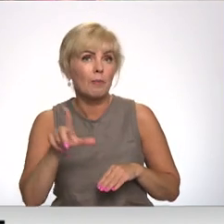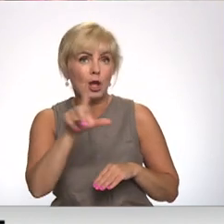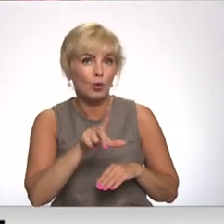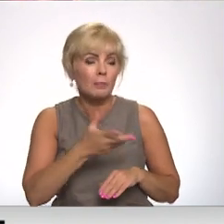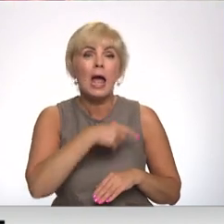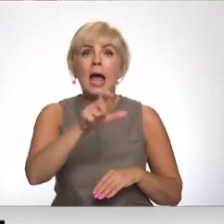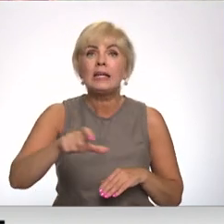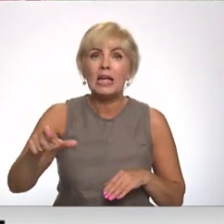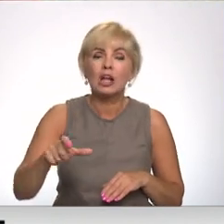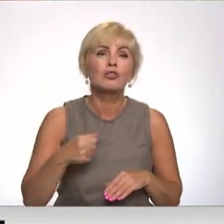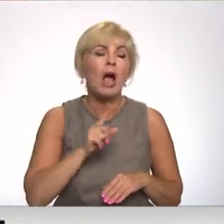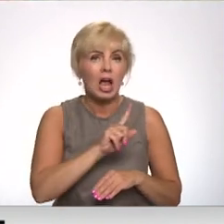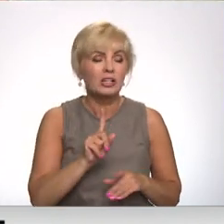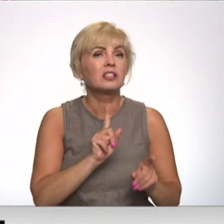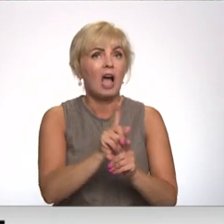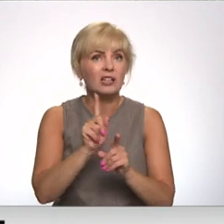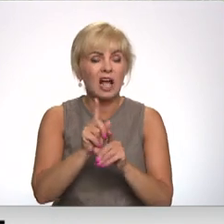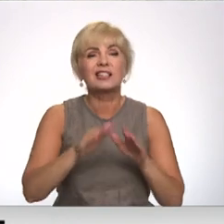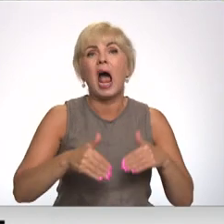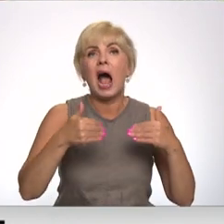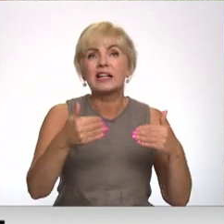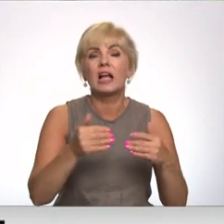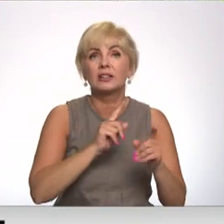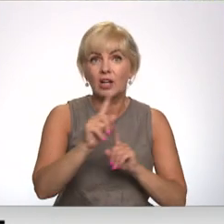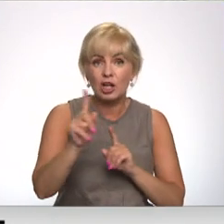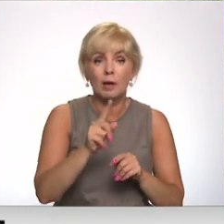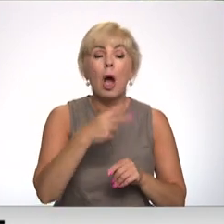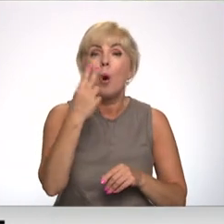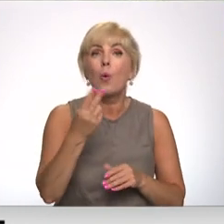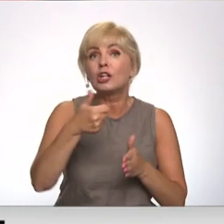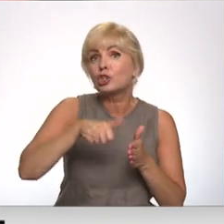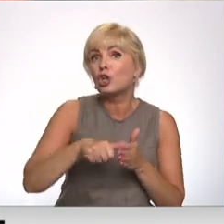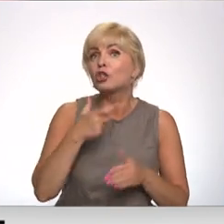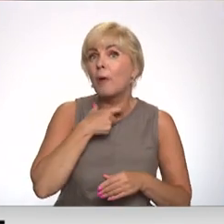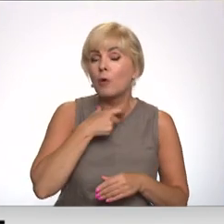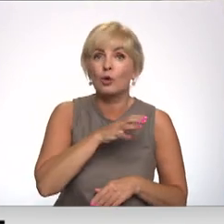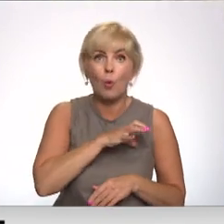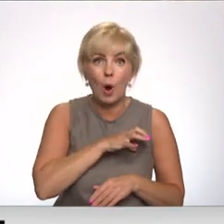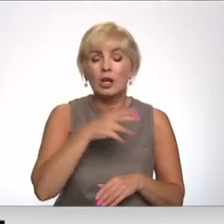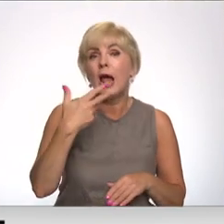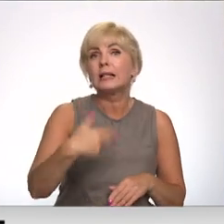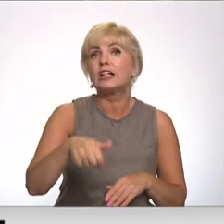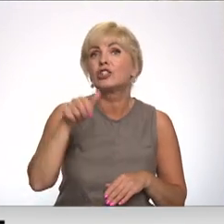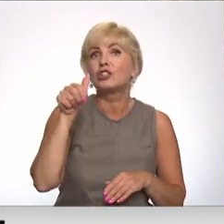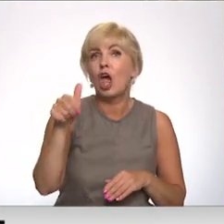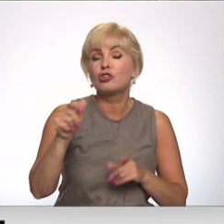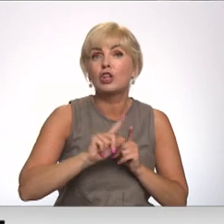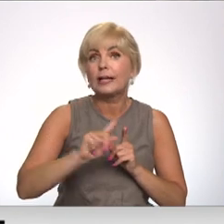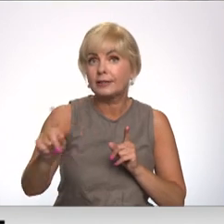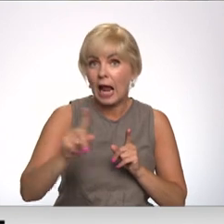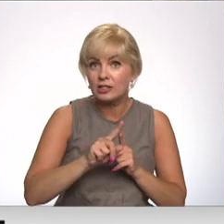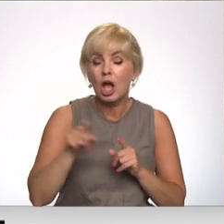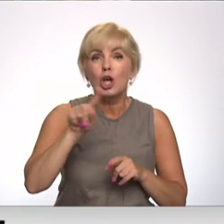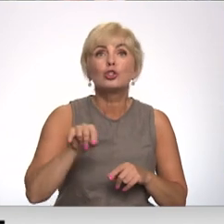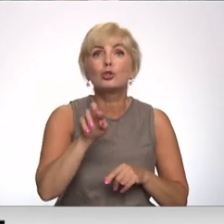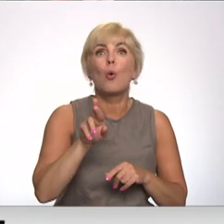atceltiem reisiem, jo projām saskaras sik dienas. Piemēram, otru dienu 16. augustā ogrētie bija 36 reisi. Sundašu